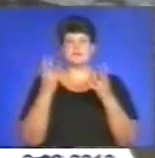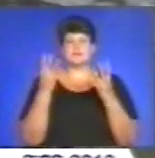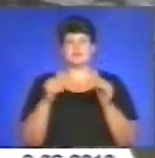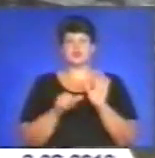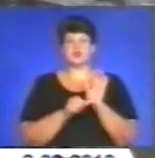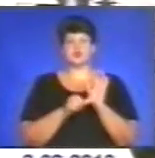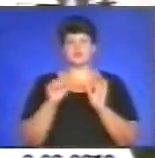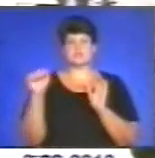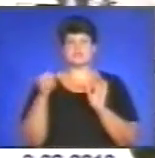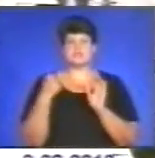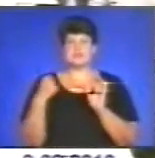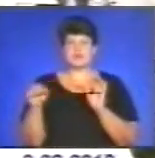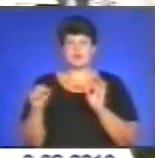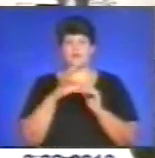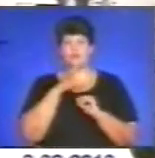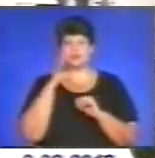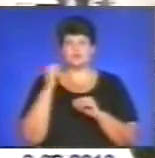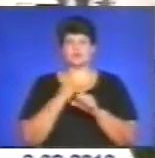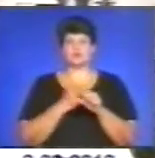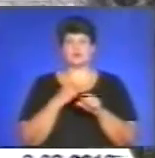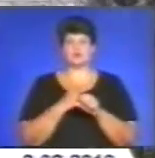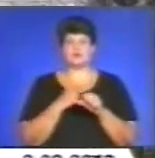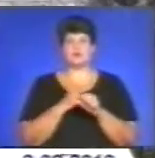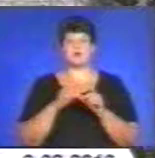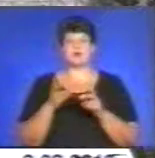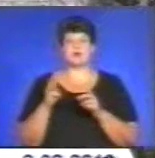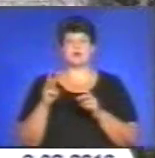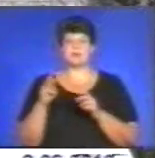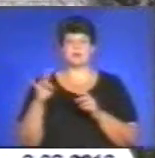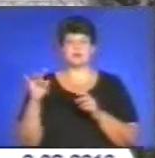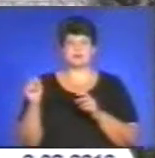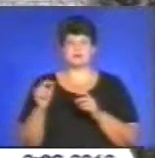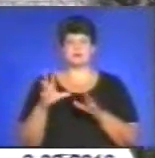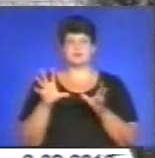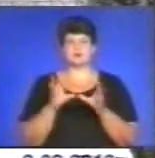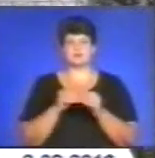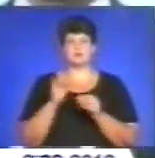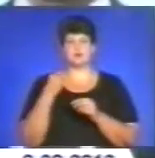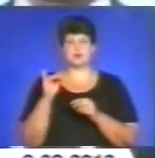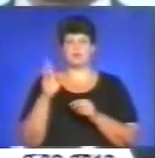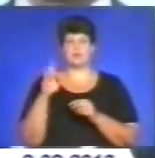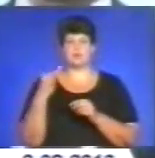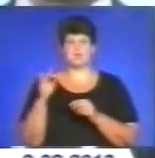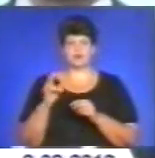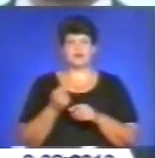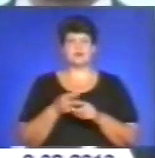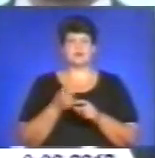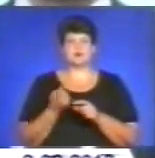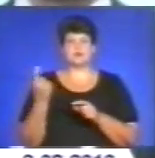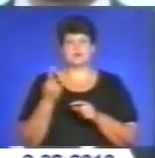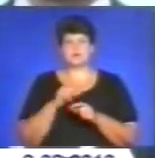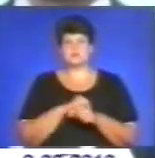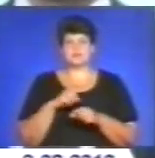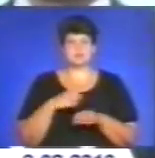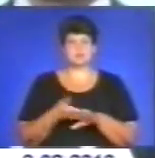6 серпня, а вже вночі тут працював оперативний штаб на чолі з віце-прем'єром Юрієм Бойком. «Это одна из самых тяжелых аварий,